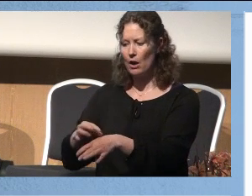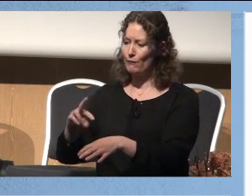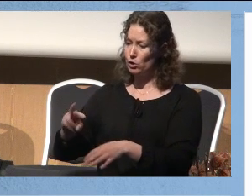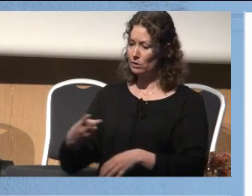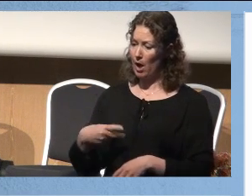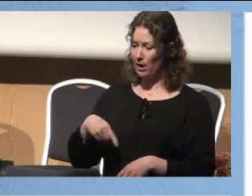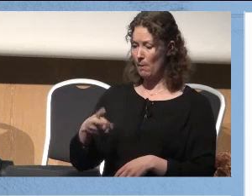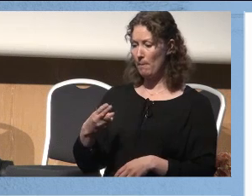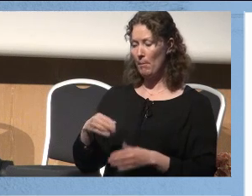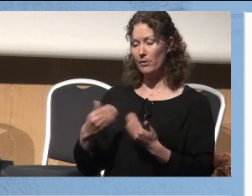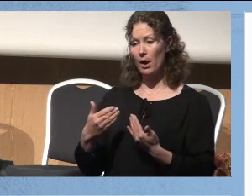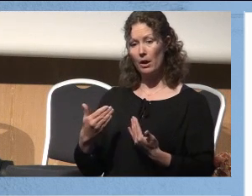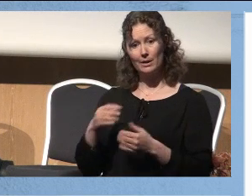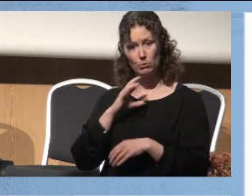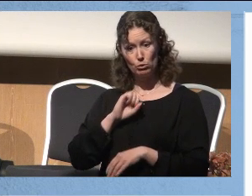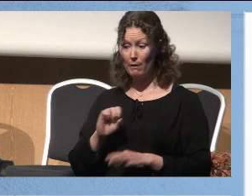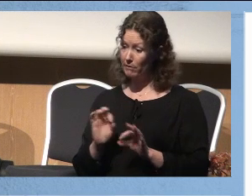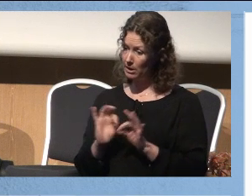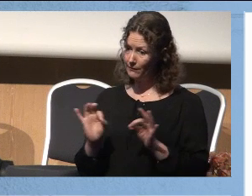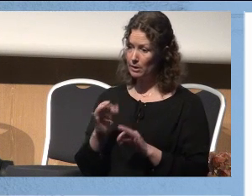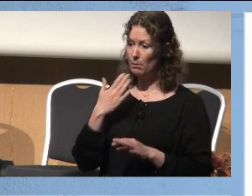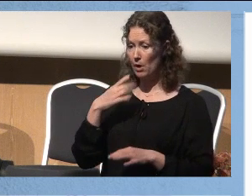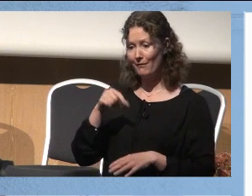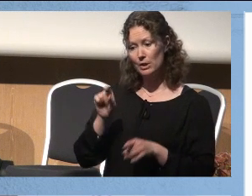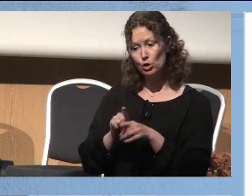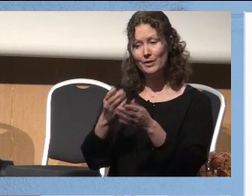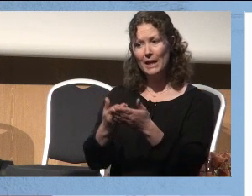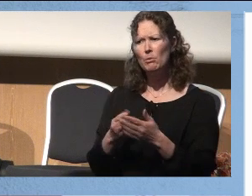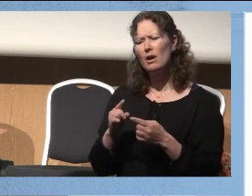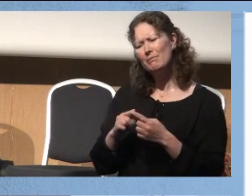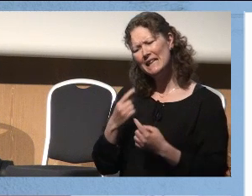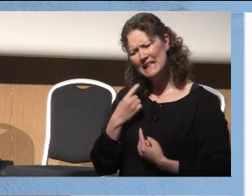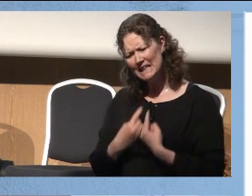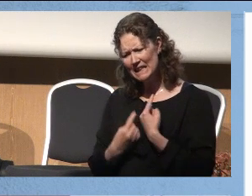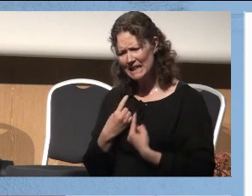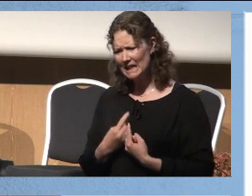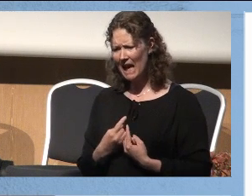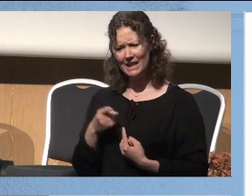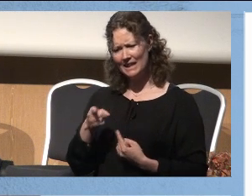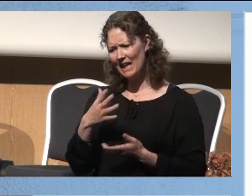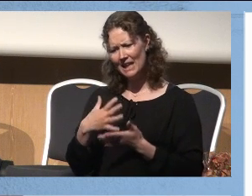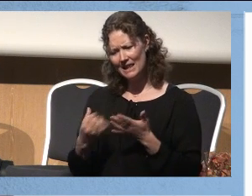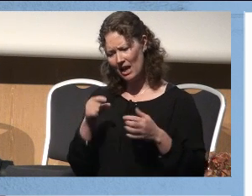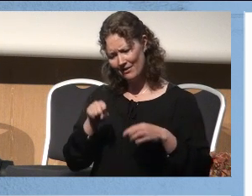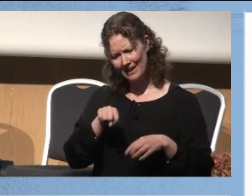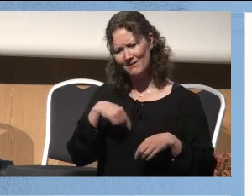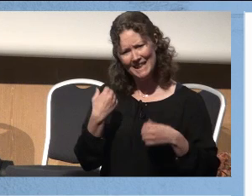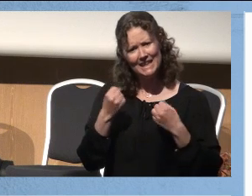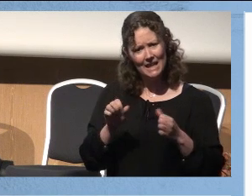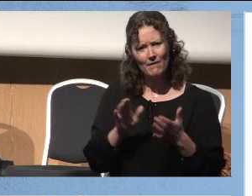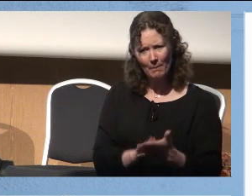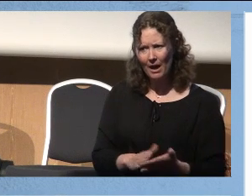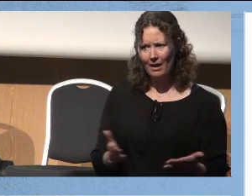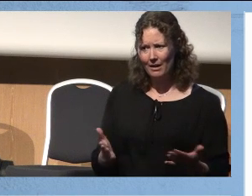et par dager. Det er kjempefint, og det er bra det finnes sånne tilbud, men det er irriterende at det ikke er en del av det vi driver med. liksom.